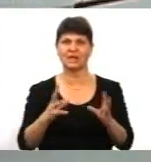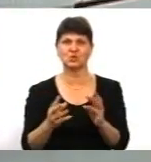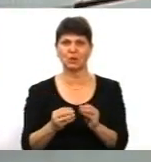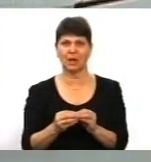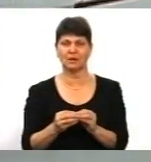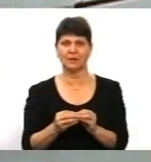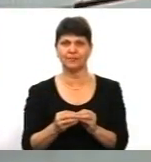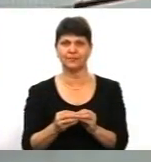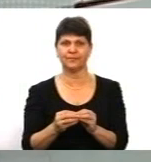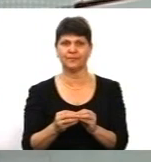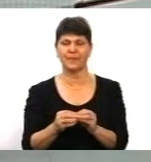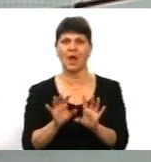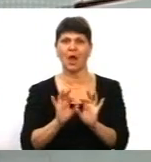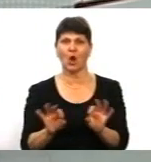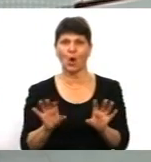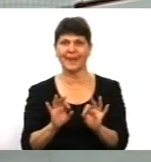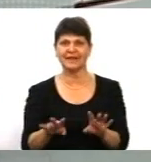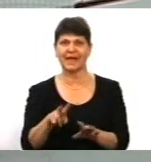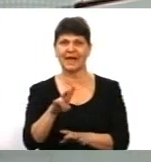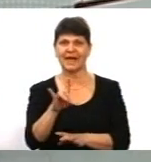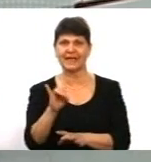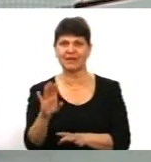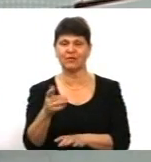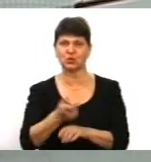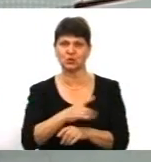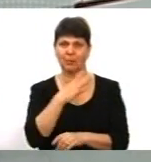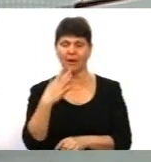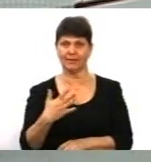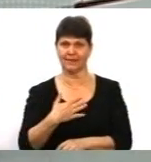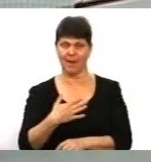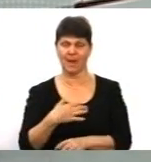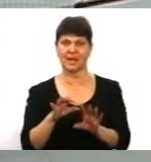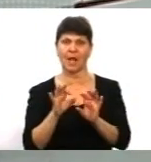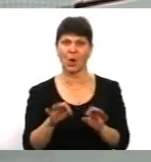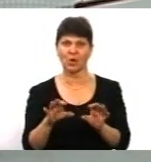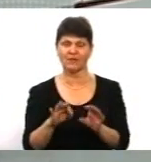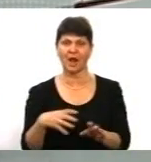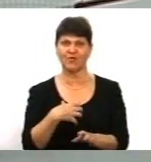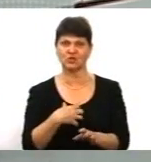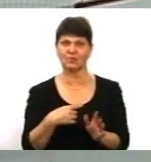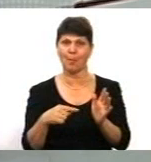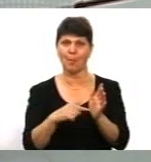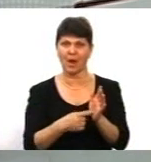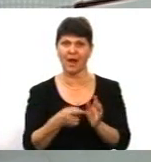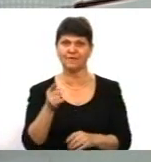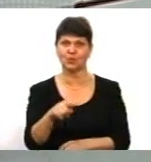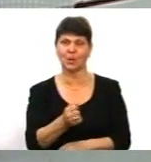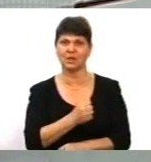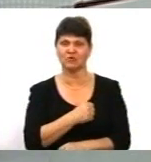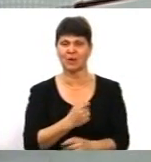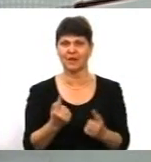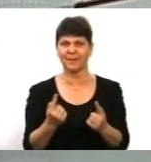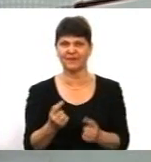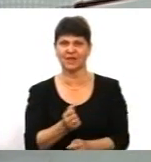Коментарів дуже багато. Для мене основний коментар полягає в тому, що, на жаль, на превеликий жаль,